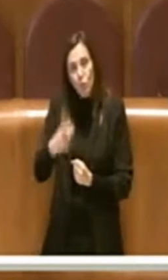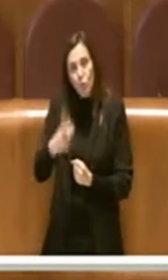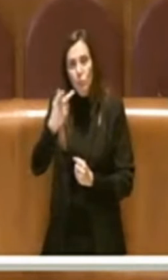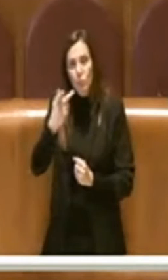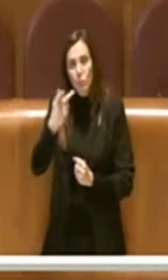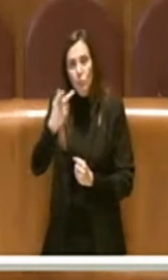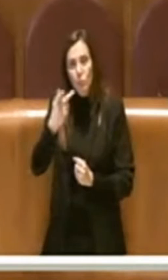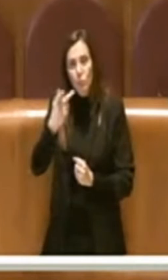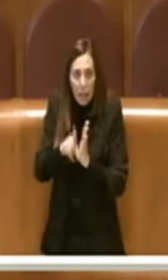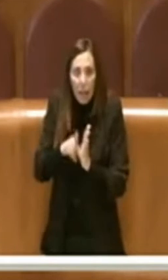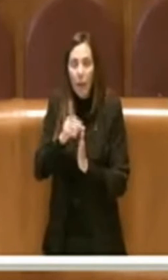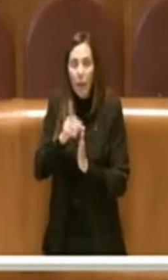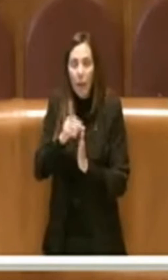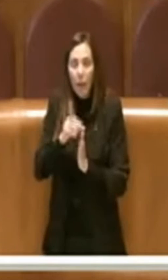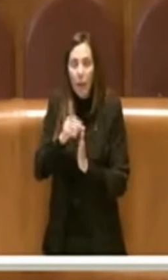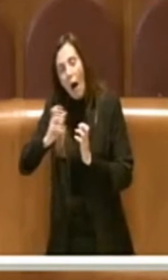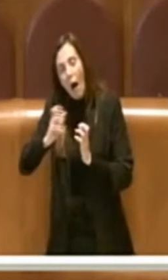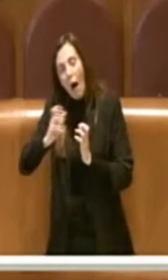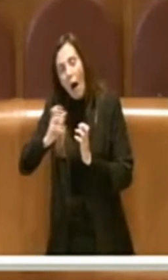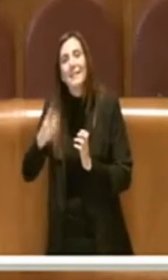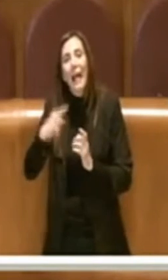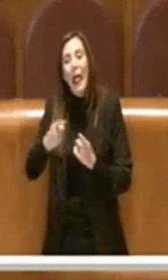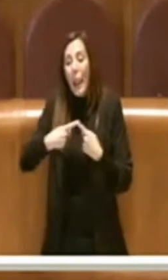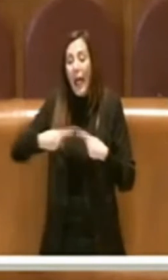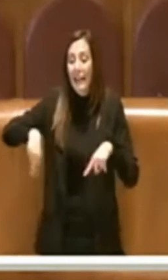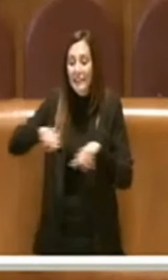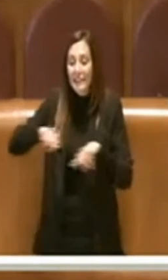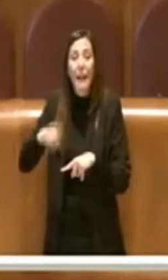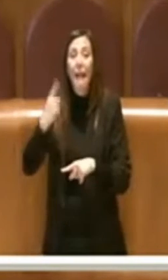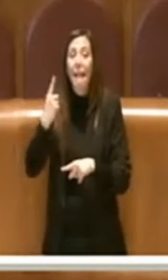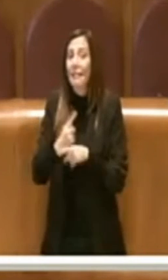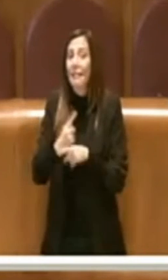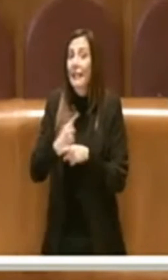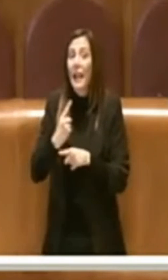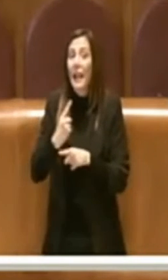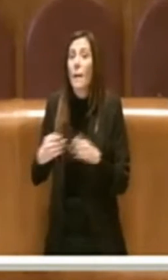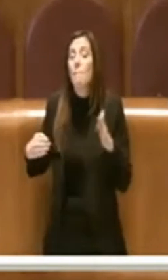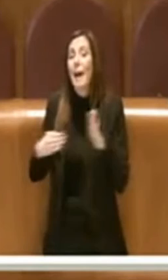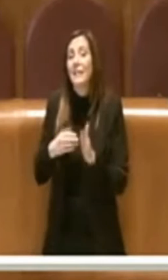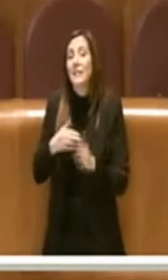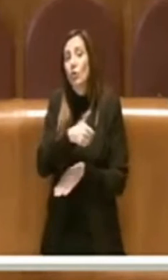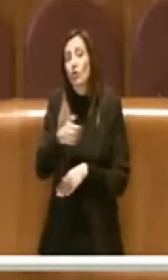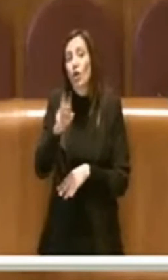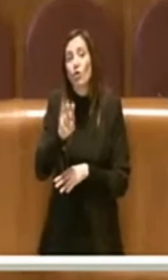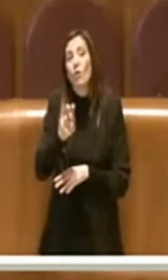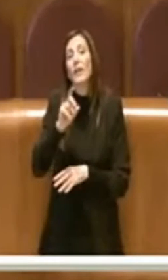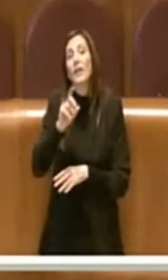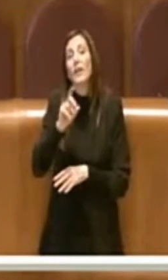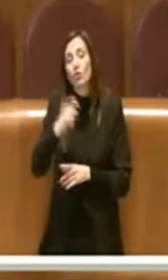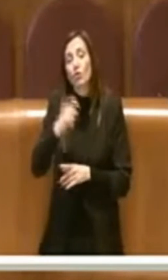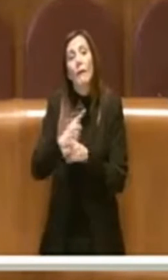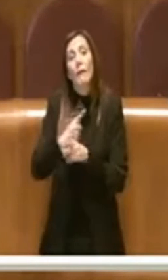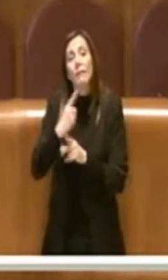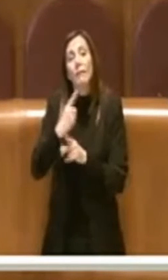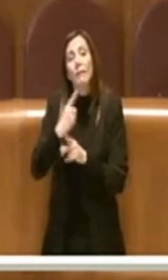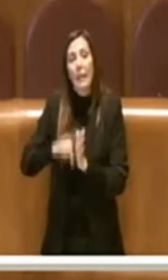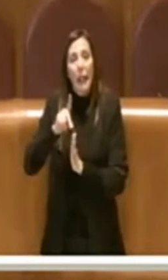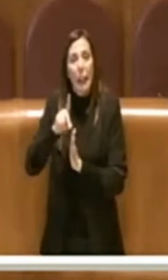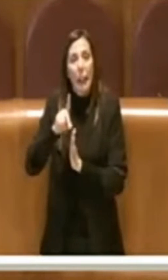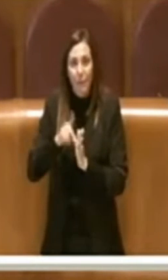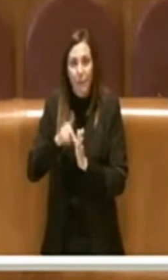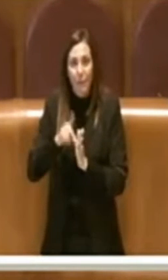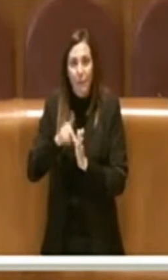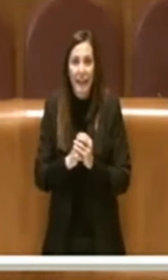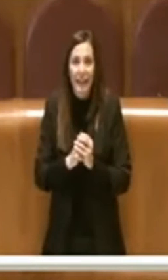referendum propositivo l'assemblea sarà tenuta quindi a deliberare entro 120 giorni. Questo ovviamente la differenza